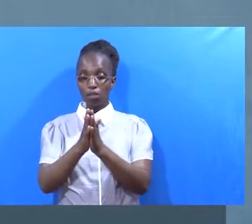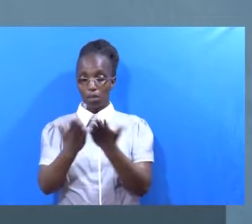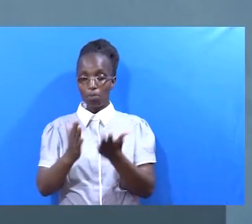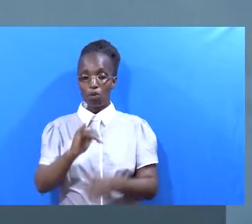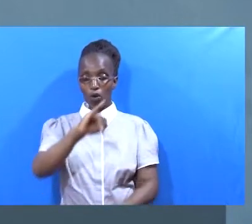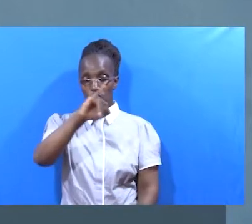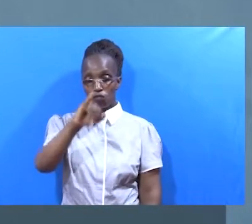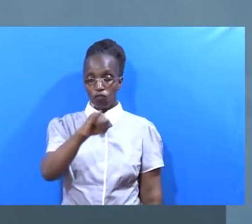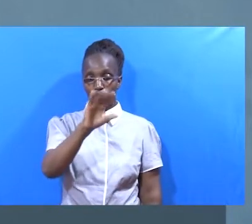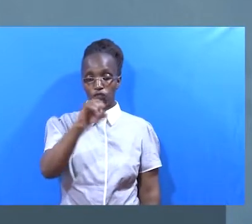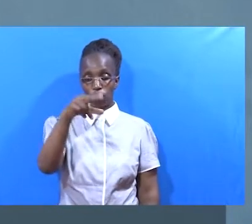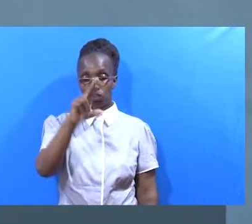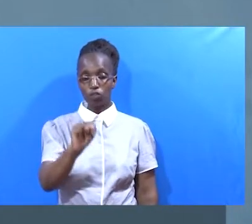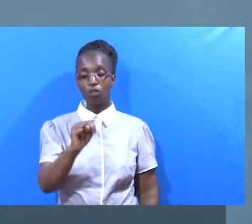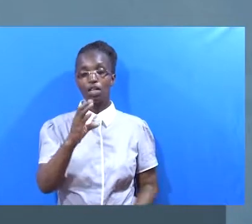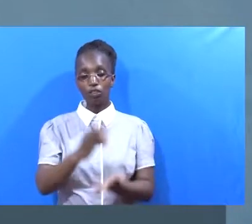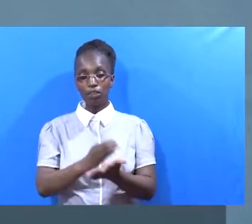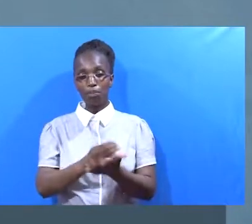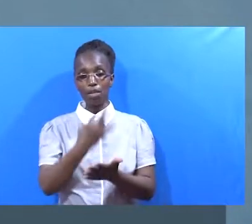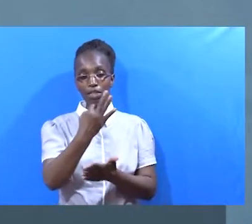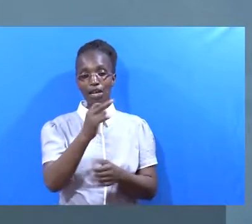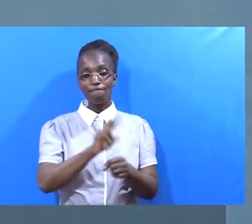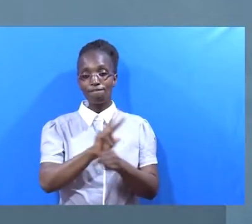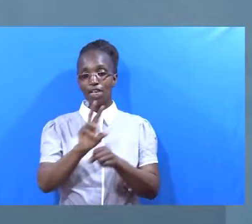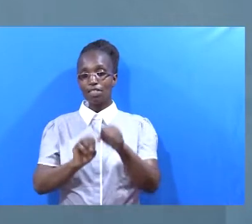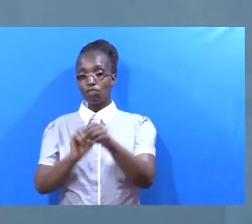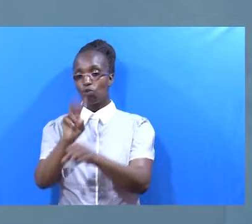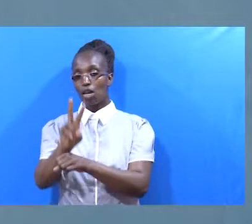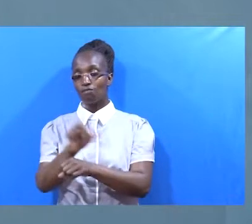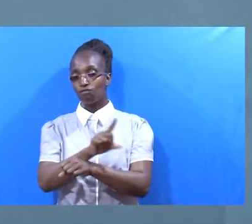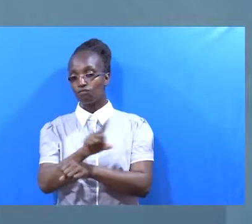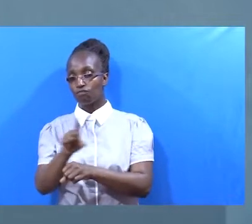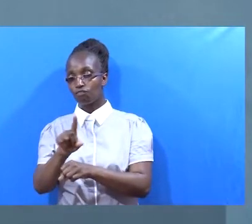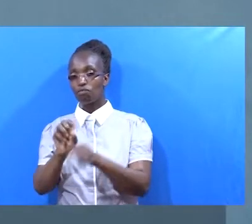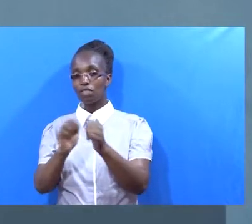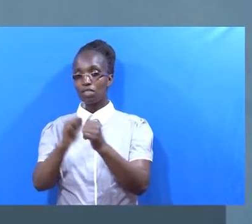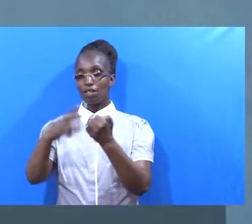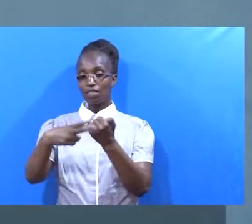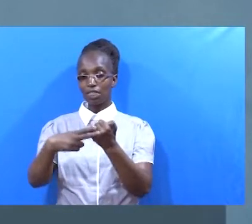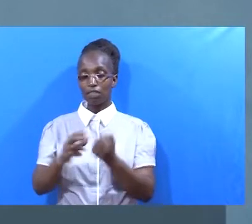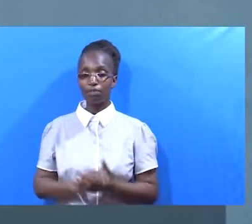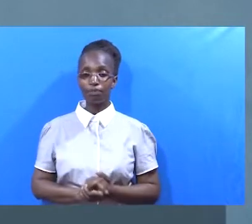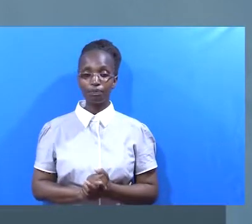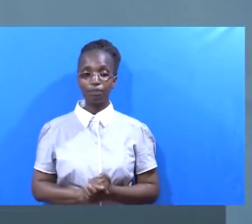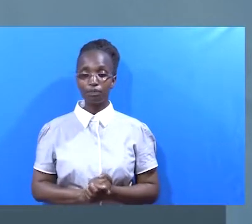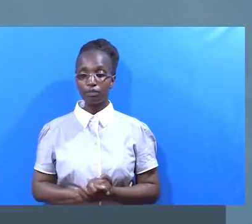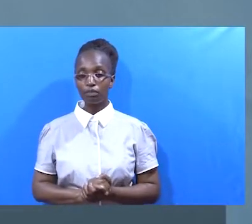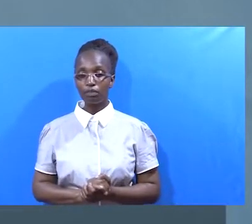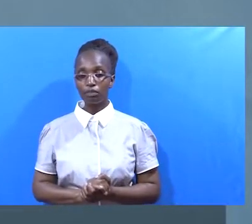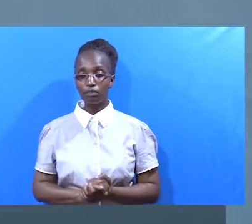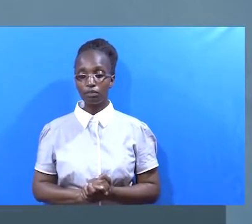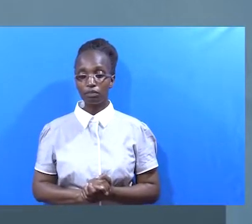mutakatifu Sura yo ya kumina tatu Mustari wa kumina mbili Hadi huo wa kumina saba